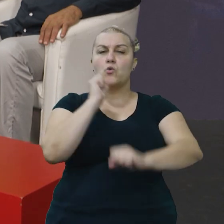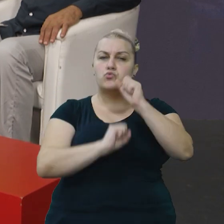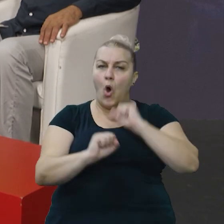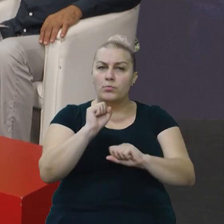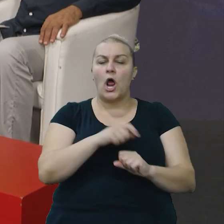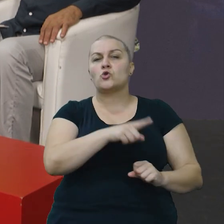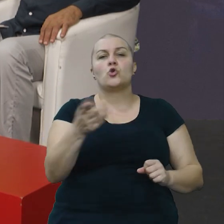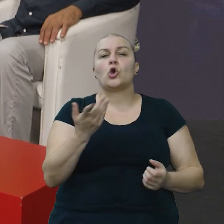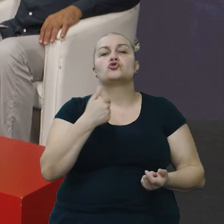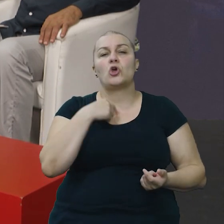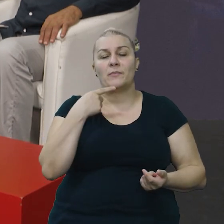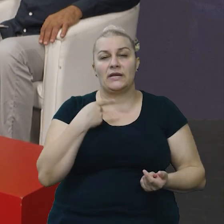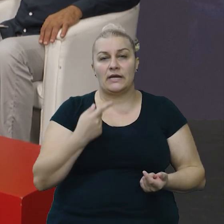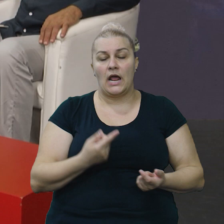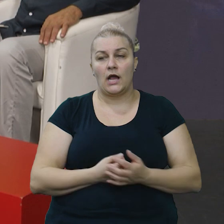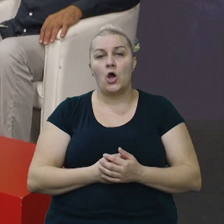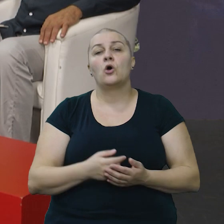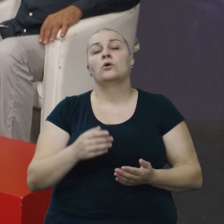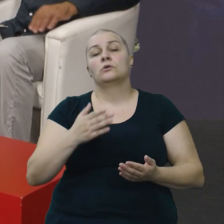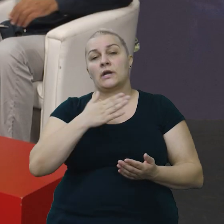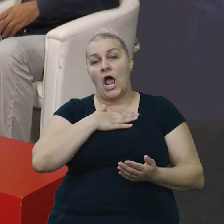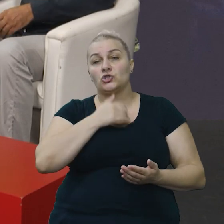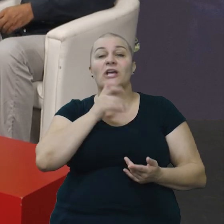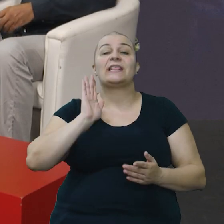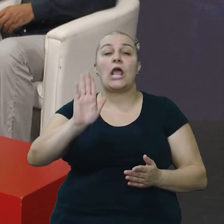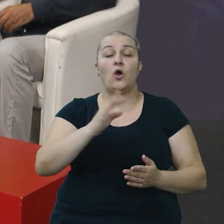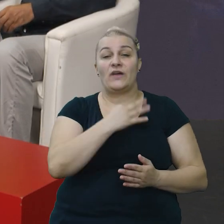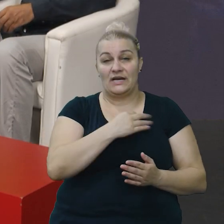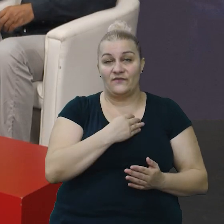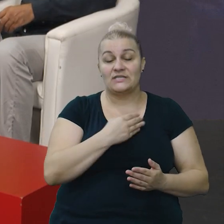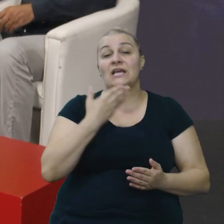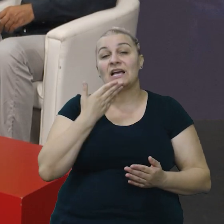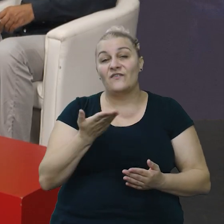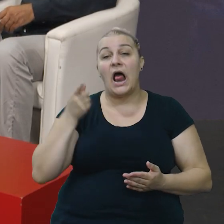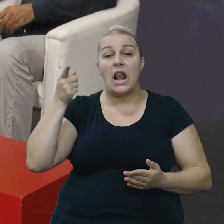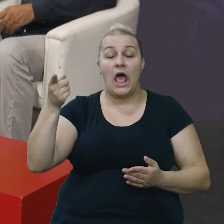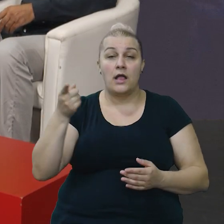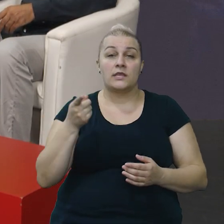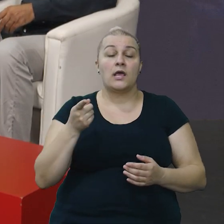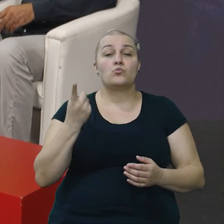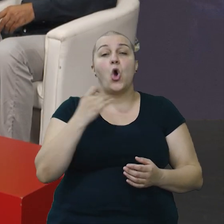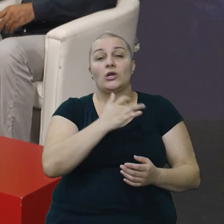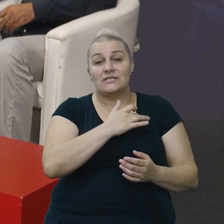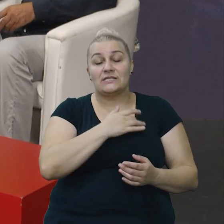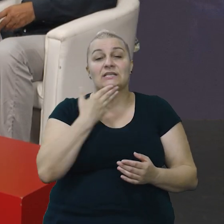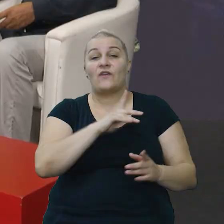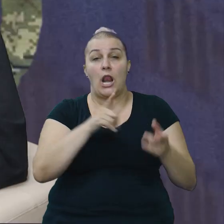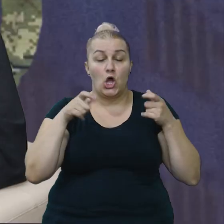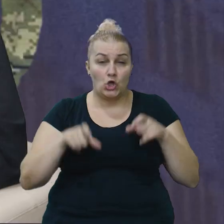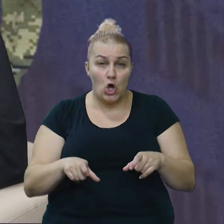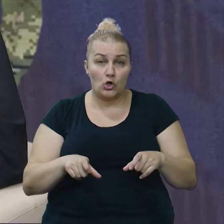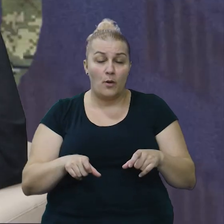onoga što je meni rekao... Njegove i naše Hrvatske. Tako je. Eto, hvala mu od srca, hvala mu do groba.